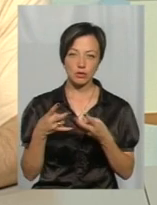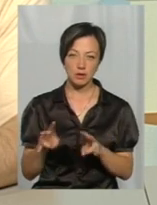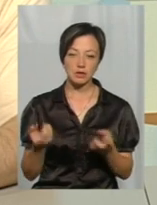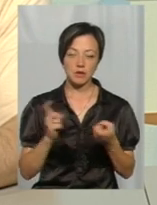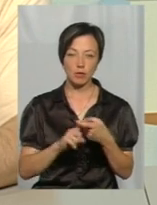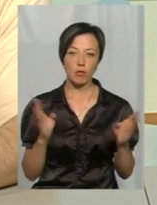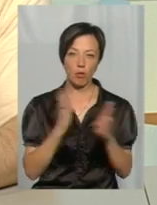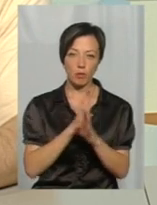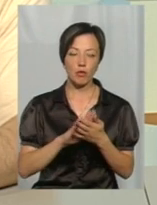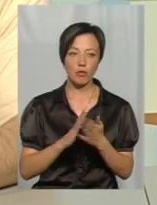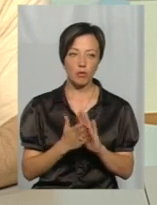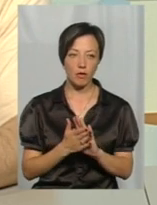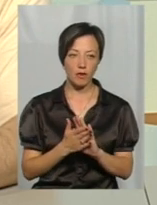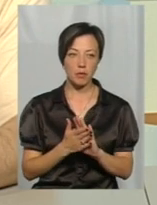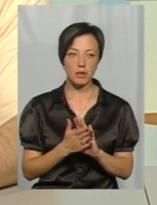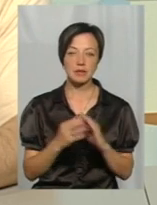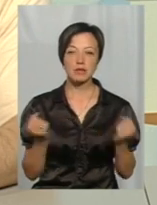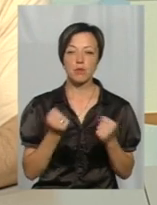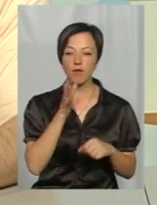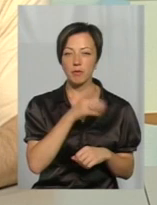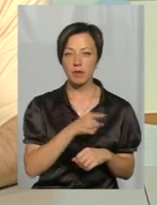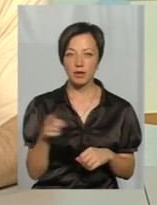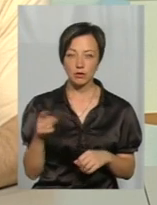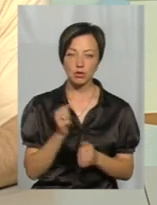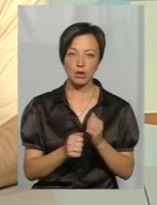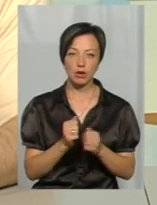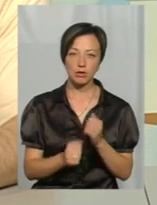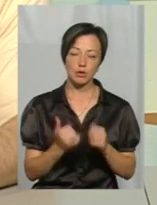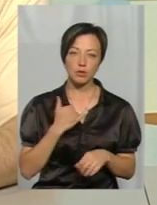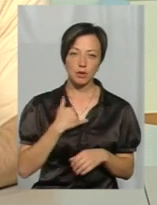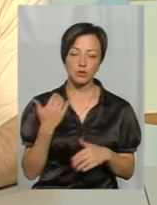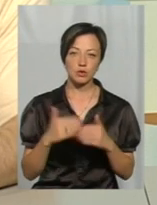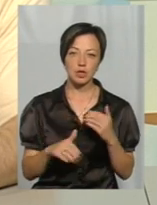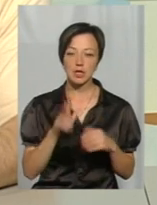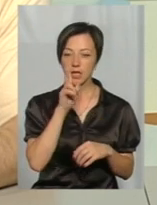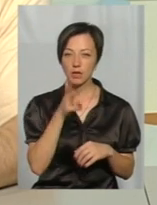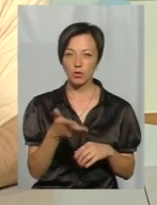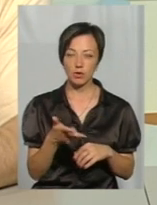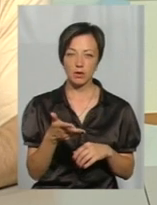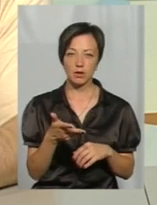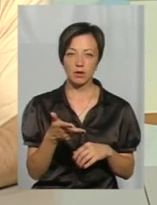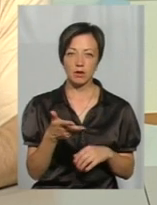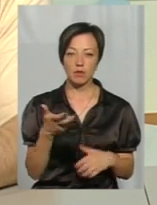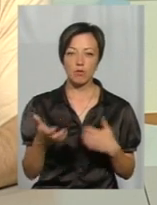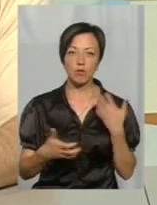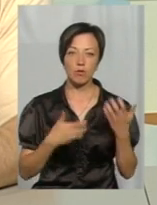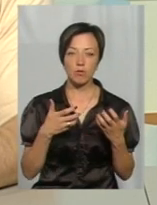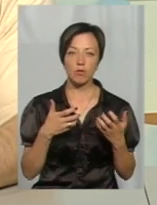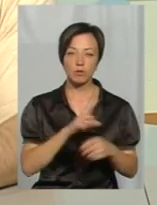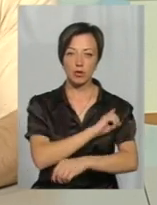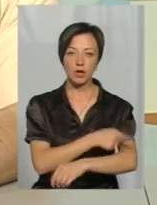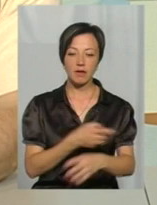зв'язано з погодніми умовами. В зимовий період часто в нас вже три роки, значить, бурхливе танення